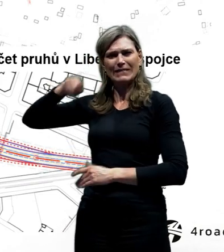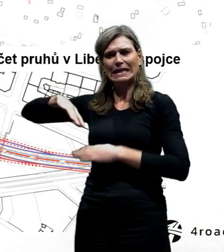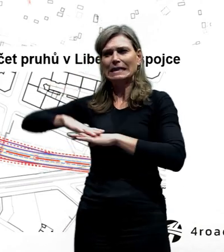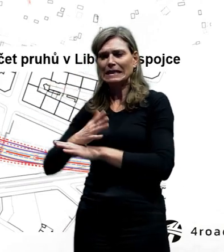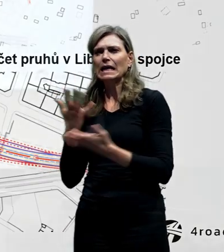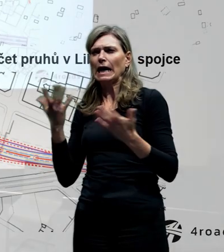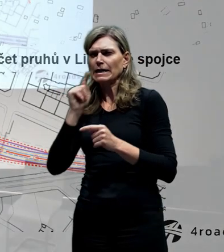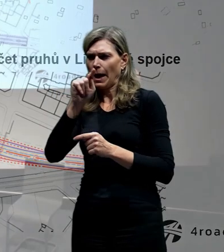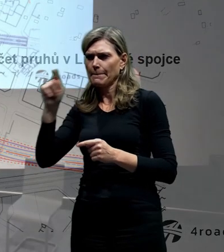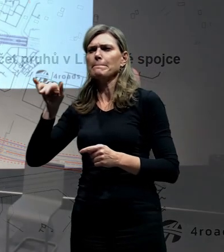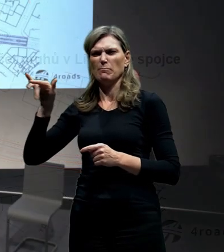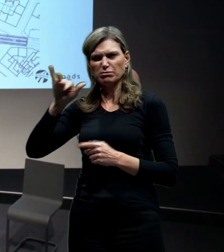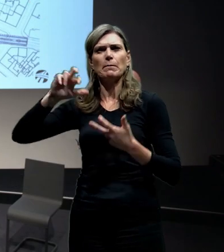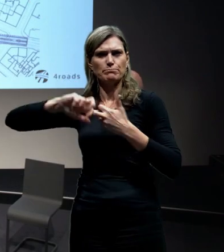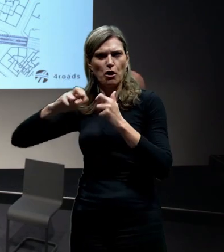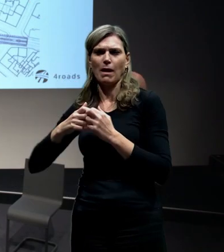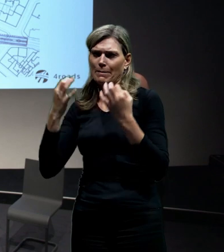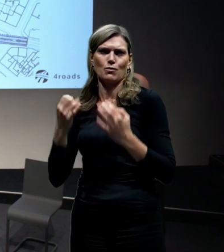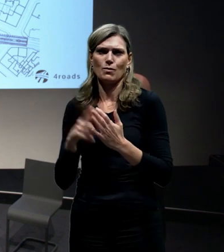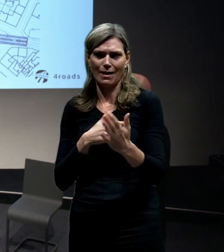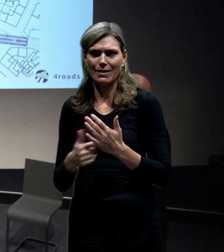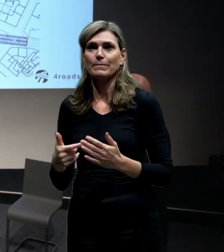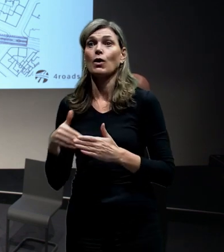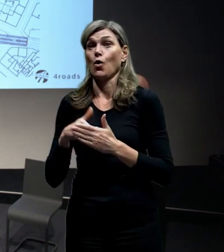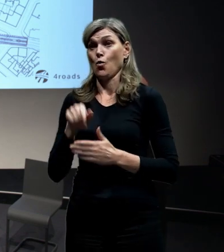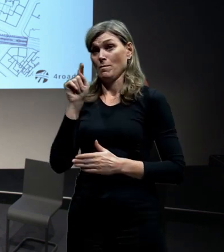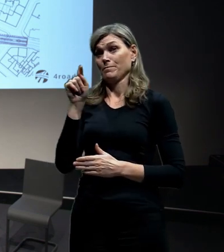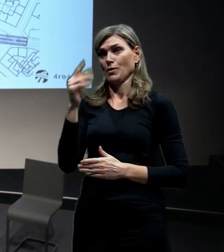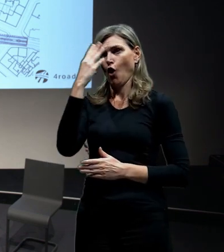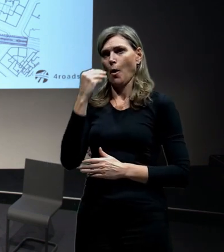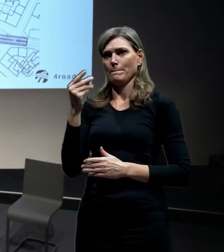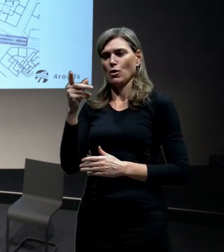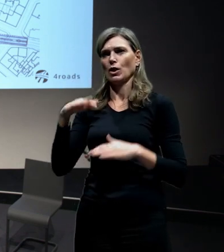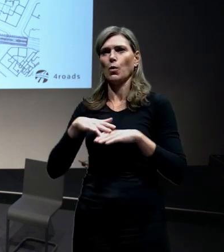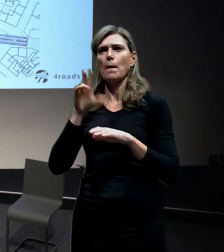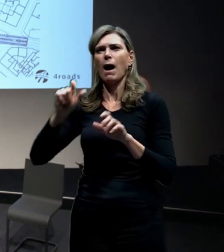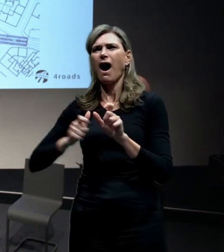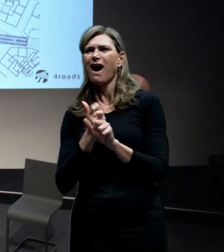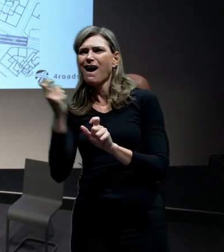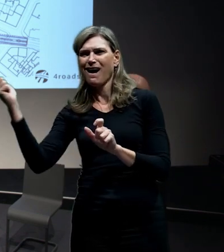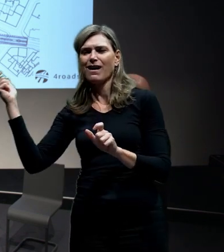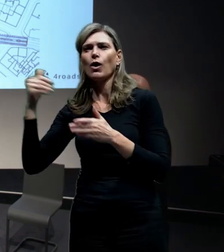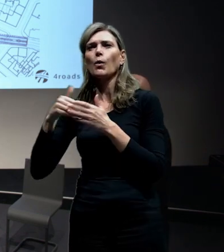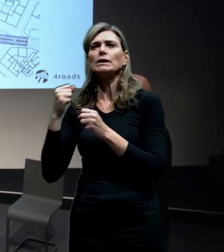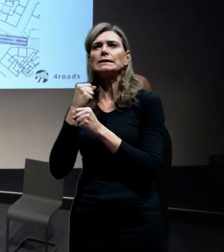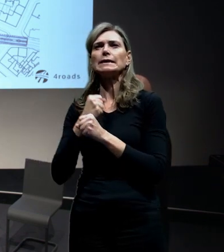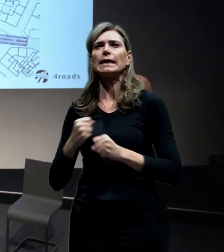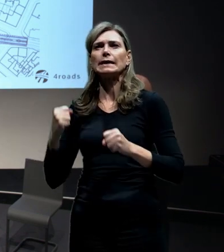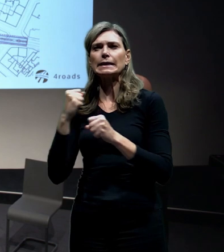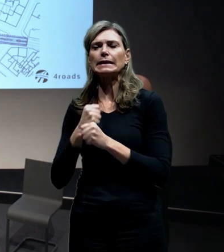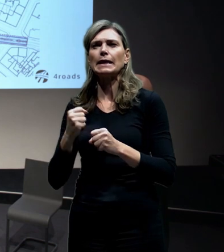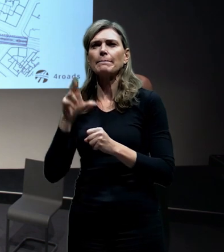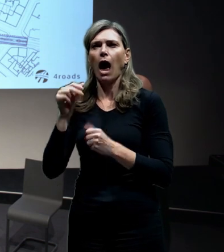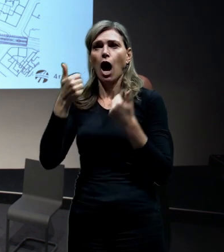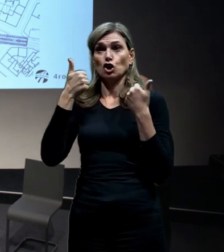kde budou problematická místa. Je to tento rozplet, respektive tam, kde se nám potkávají šest